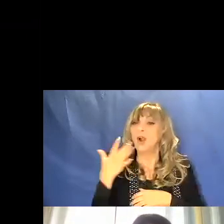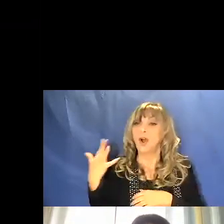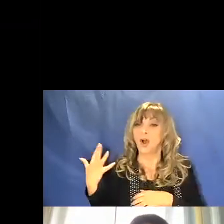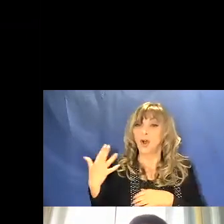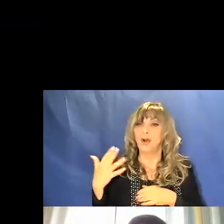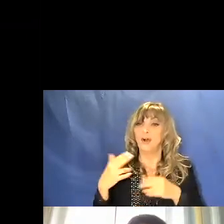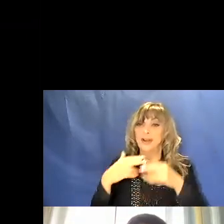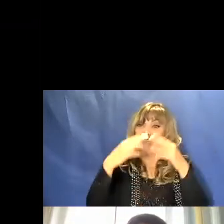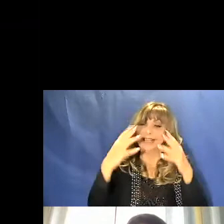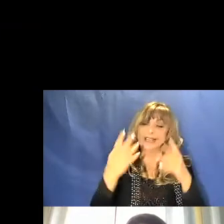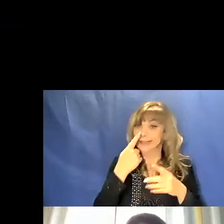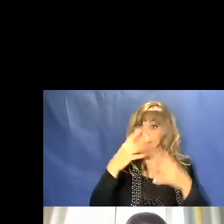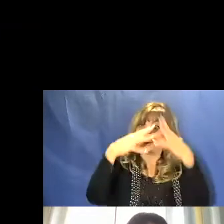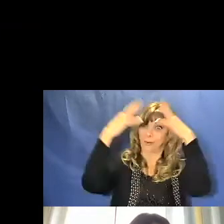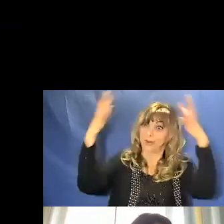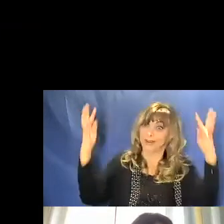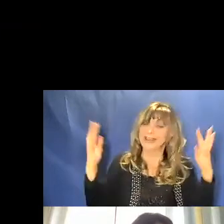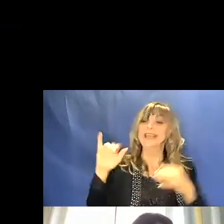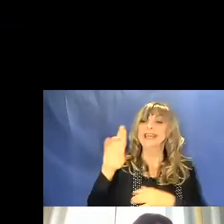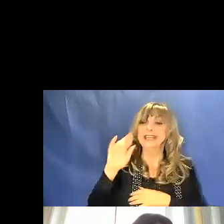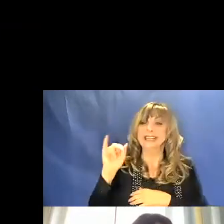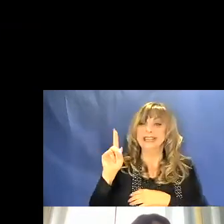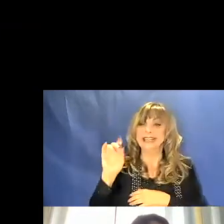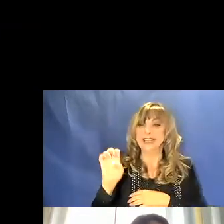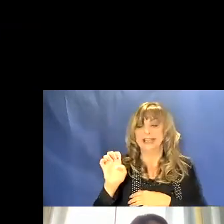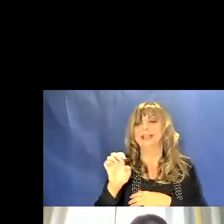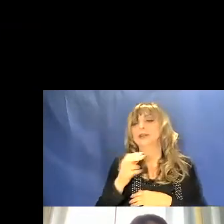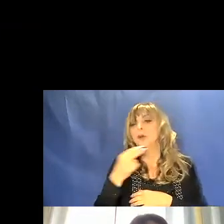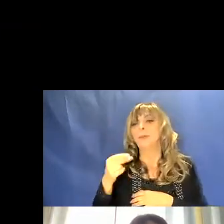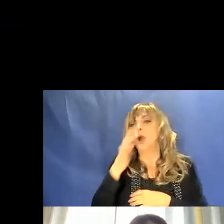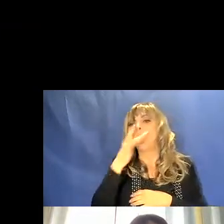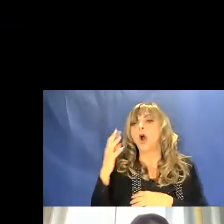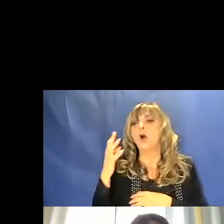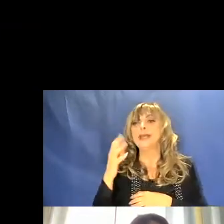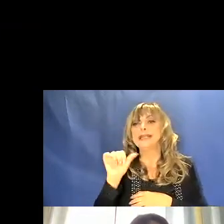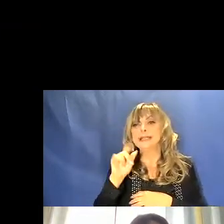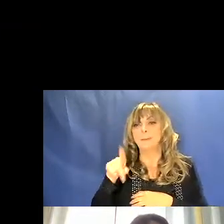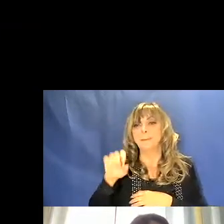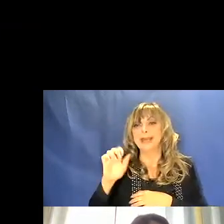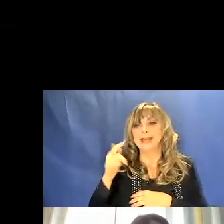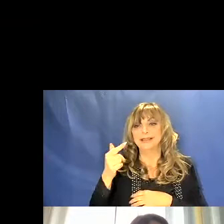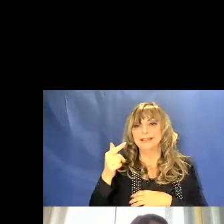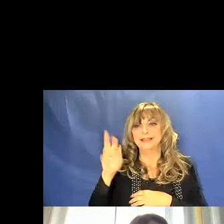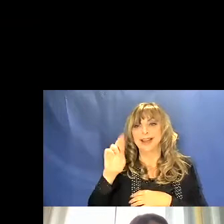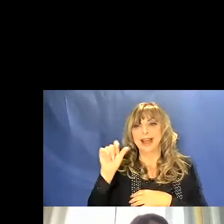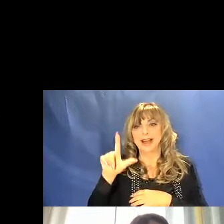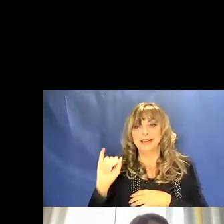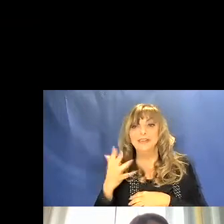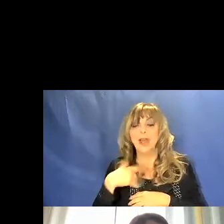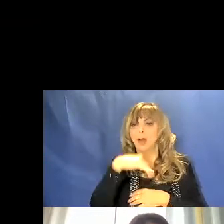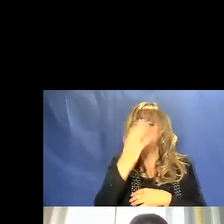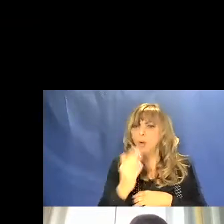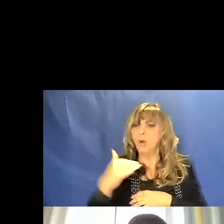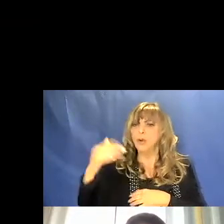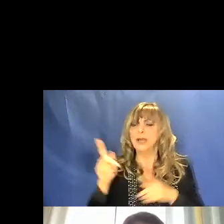'iride, detti anche colori spettrali, sono rappresentati dunque da onde la cui lunghezza d